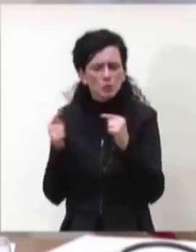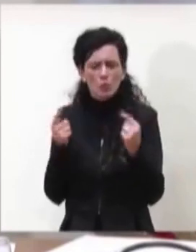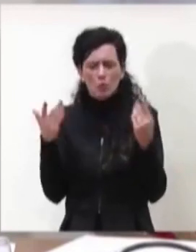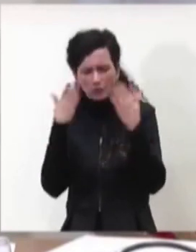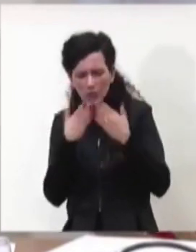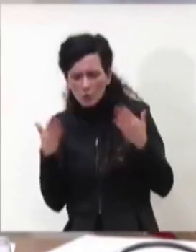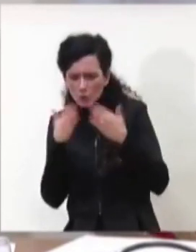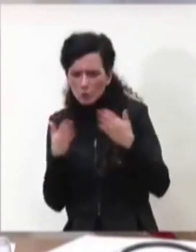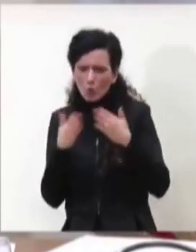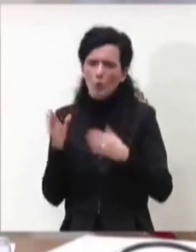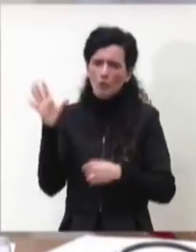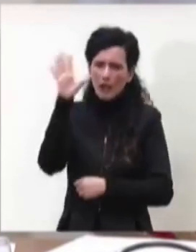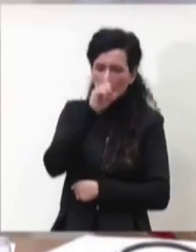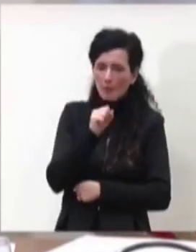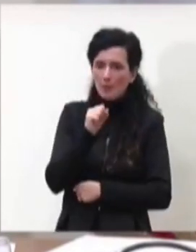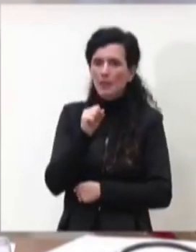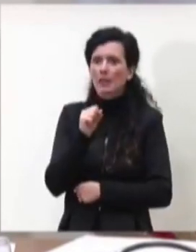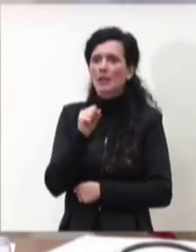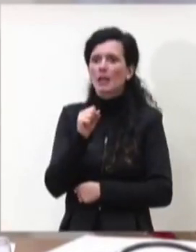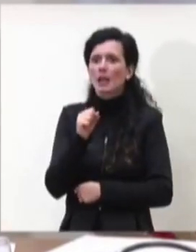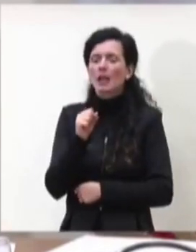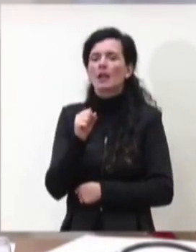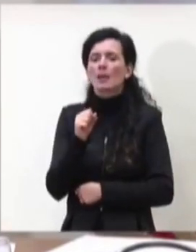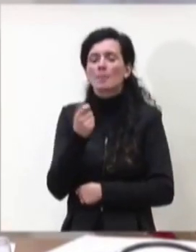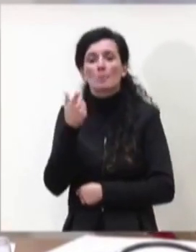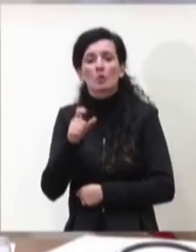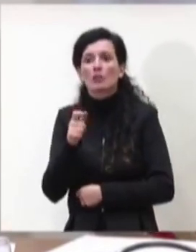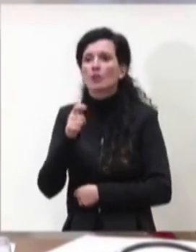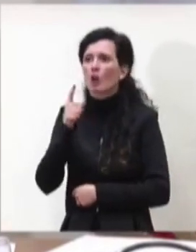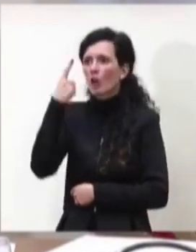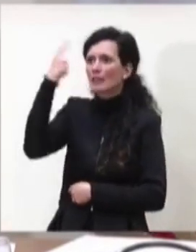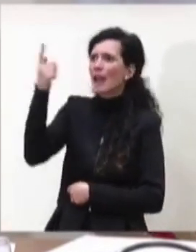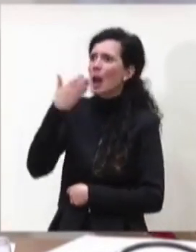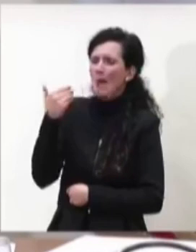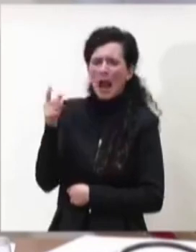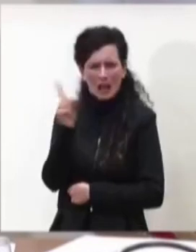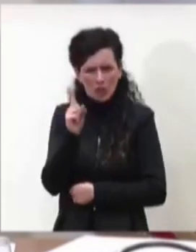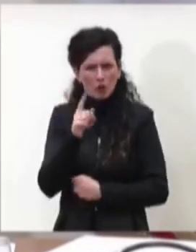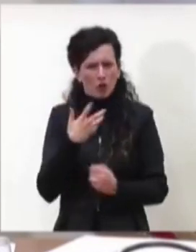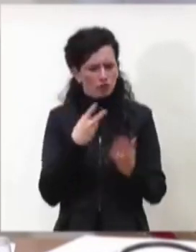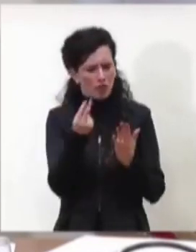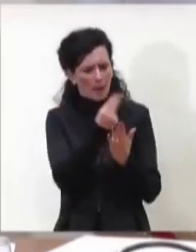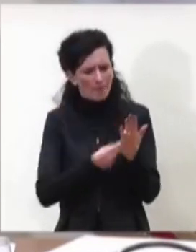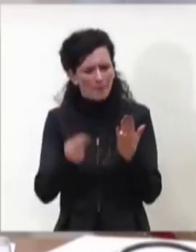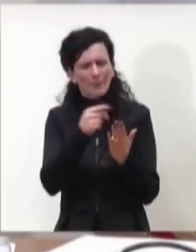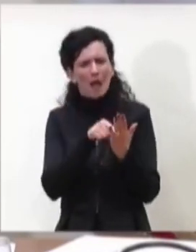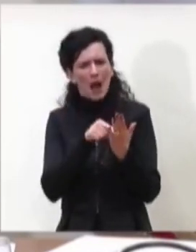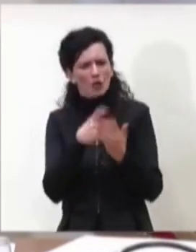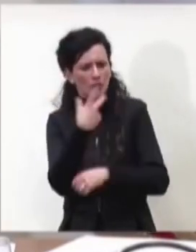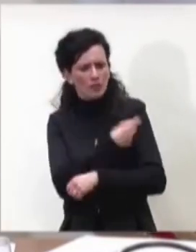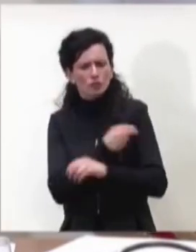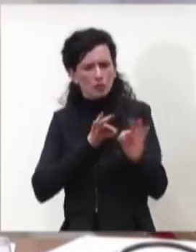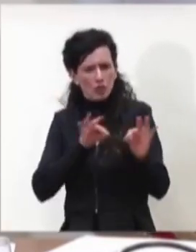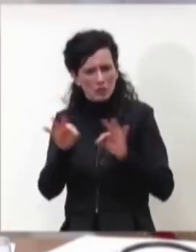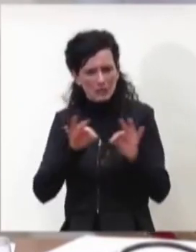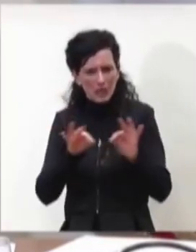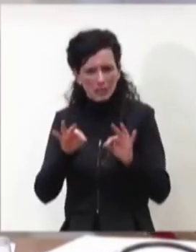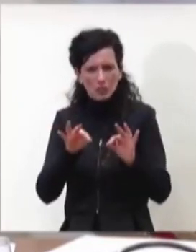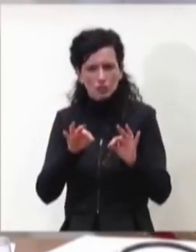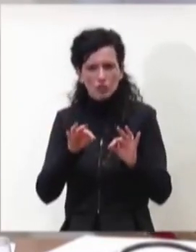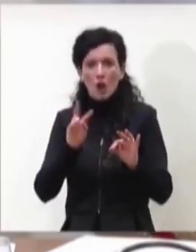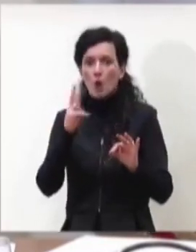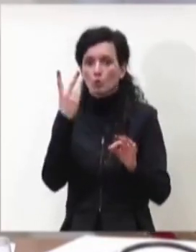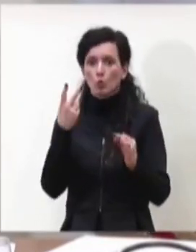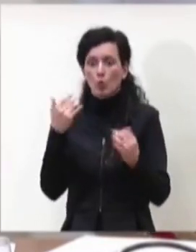non perché non ce ne fosse già un'idea nel senso che nel piano strategico che il 2 dicembre è stato presentato alla